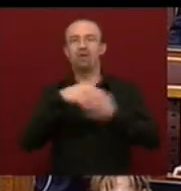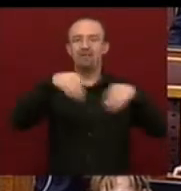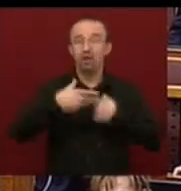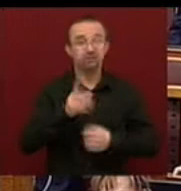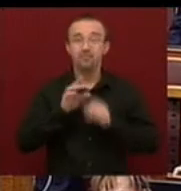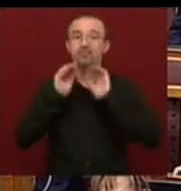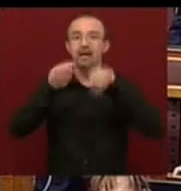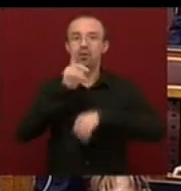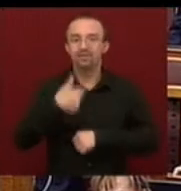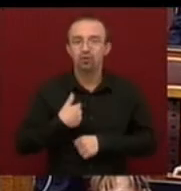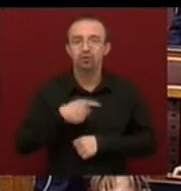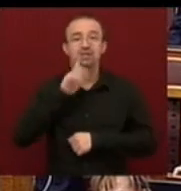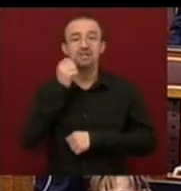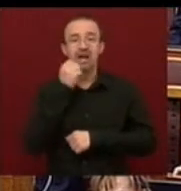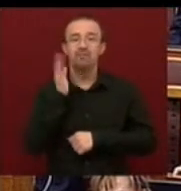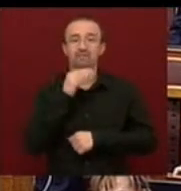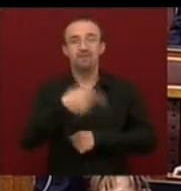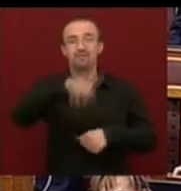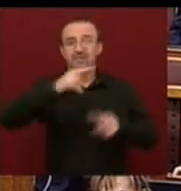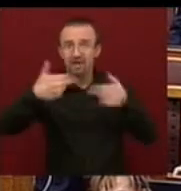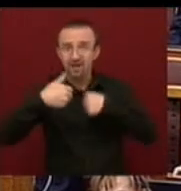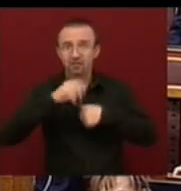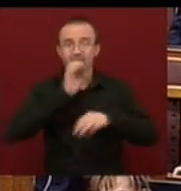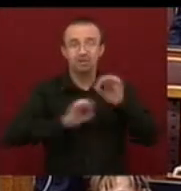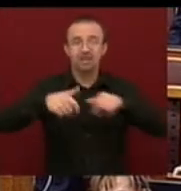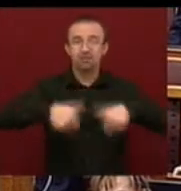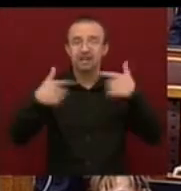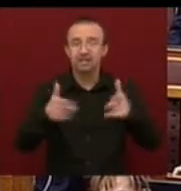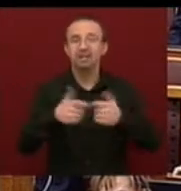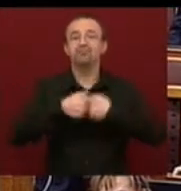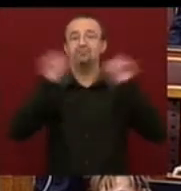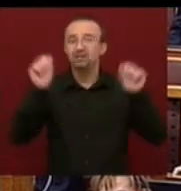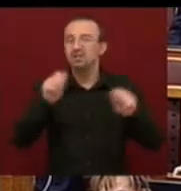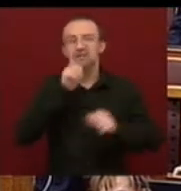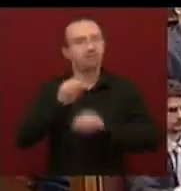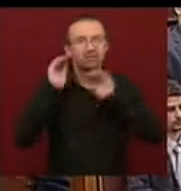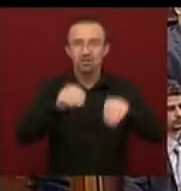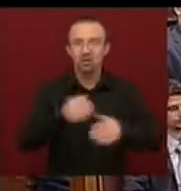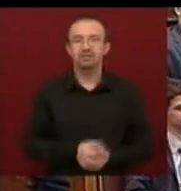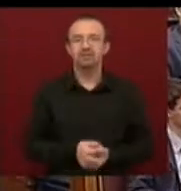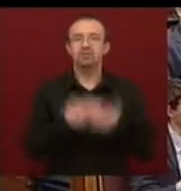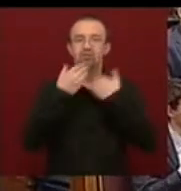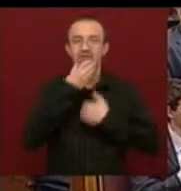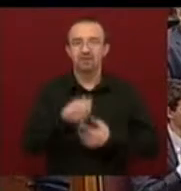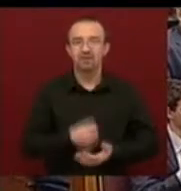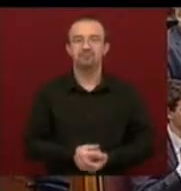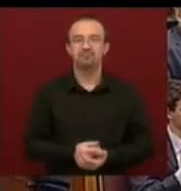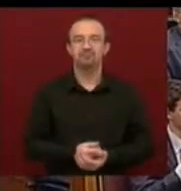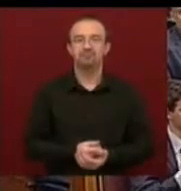támogatni fogjuk önöket, de az IMF visszahívásában, és Magyarország függetlenségének feladásában nem fogjuk támogatni önöket. Köszönöm szépen.